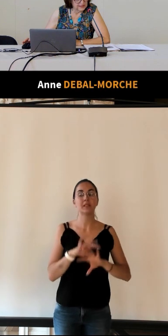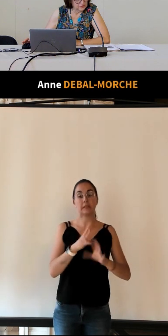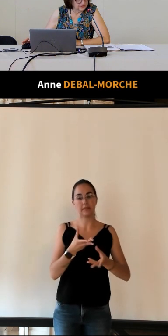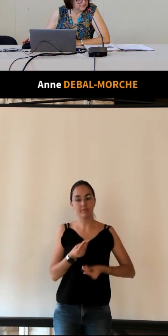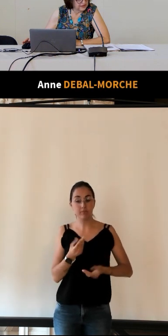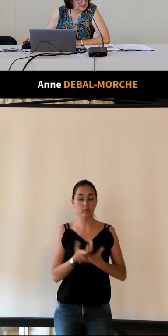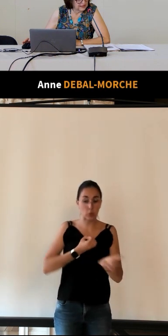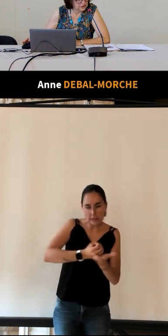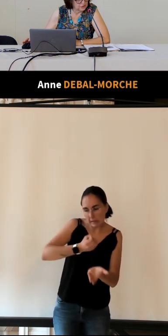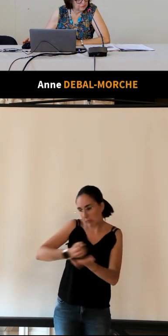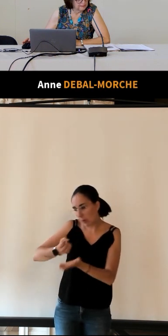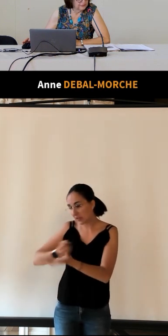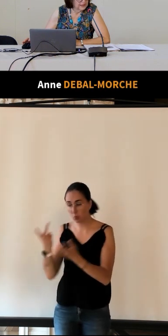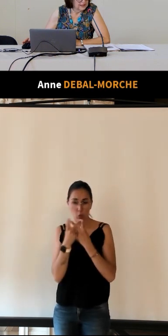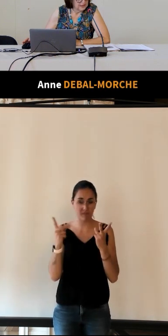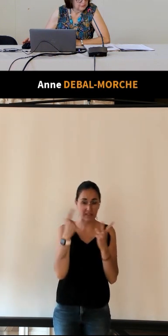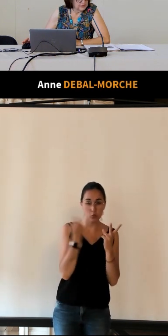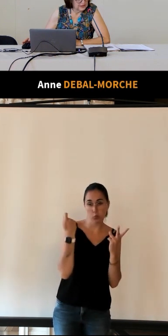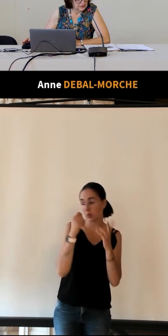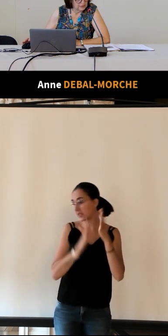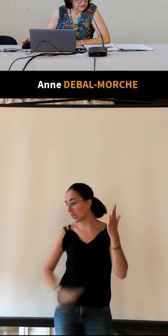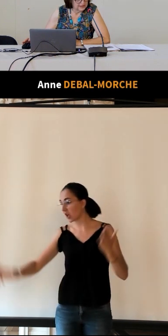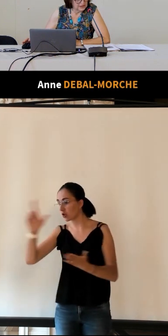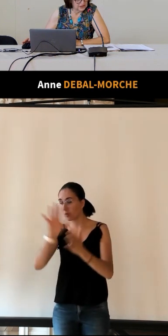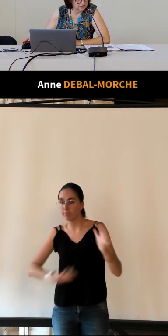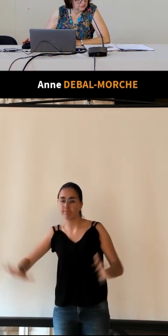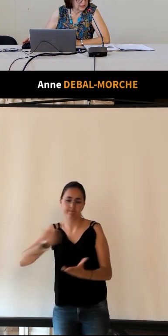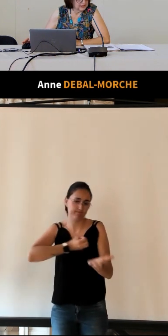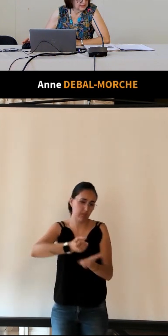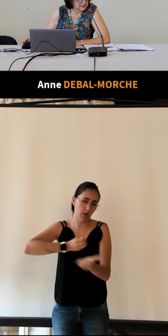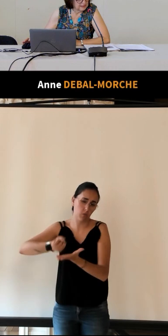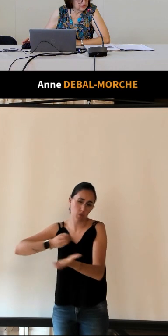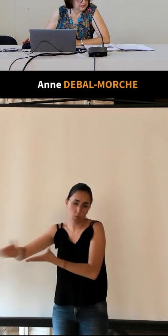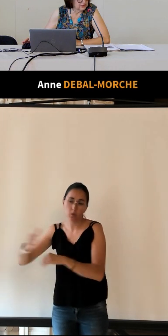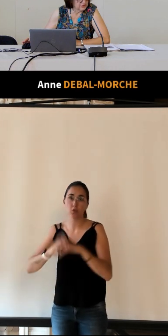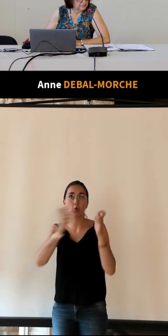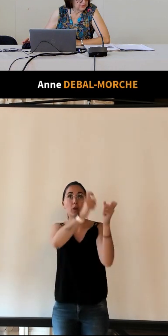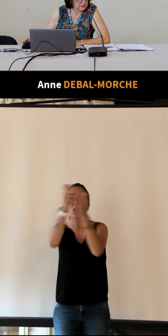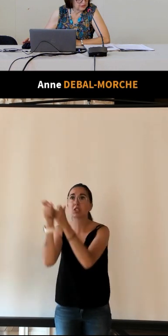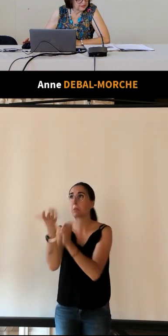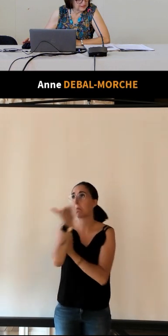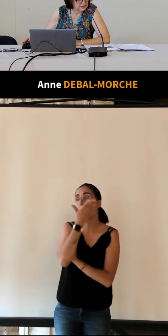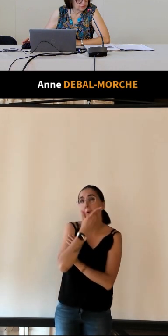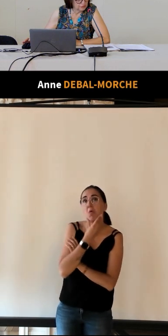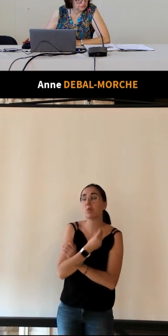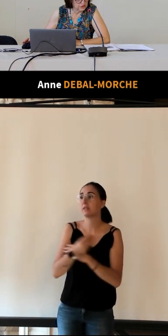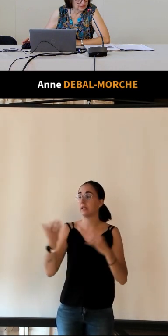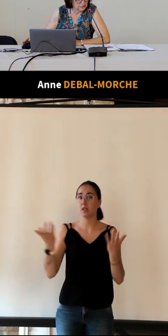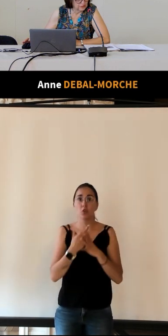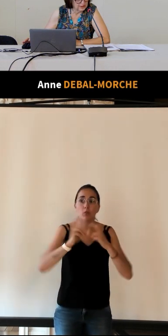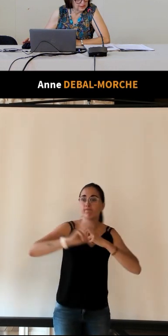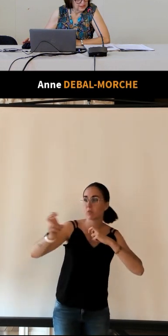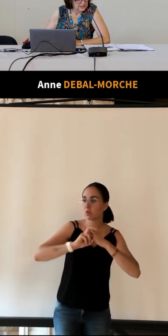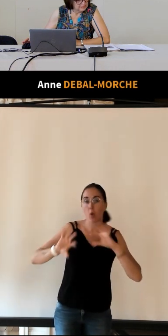variés sur la ville et la région les beautés naturelles et architecturales les moyens de transport les excursions au